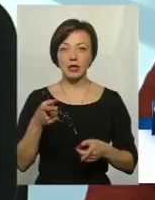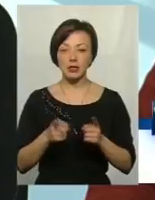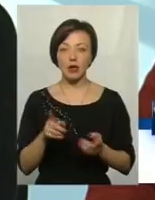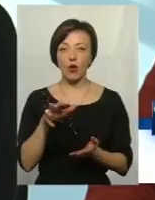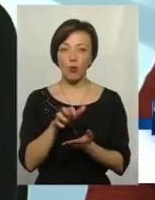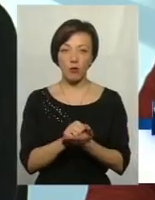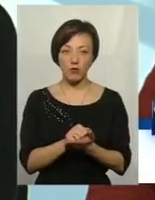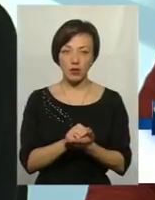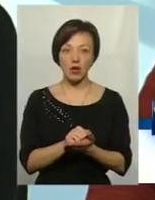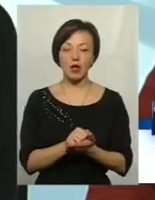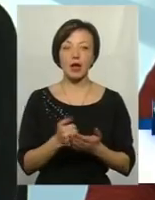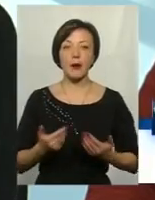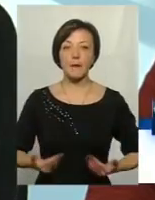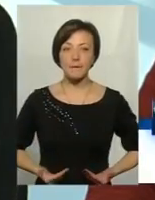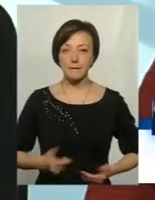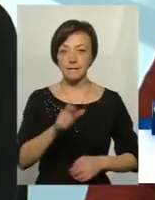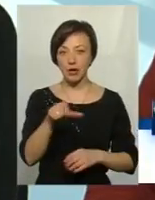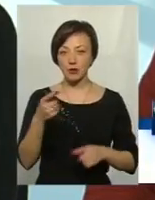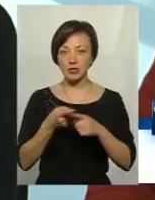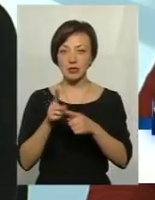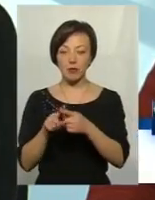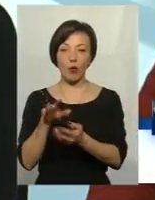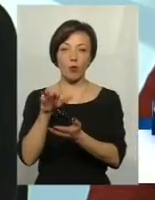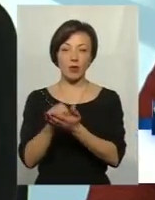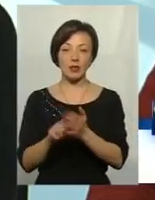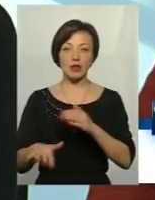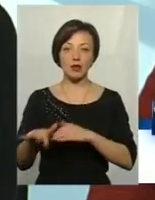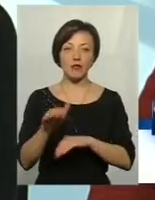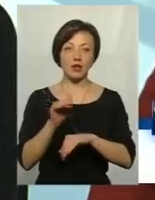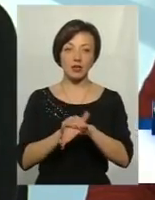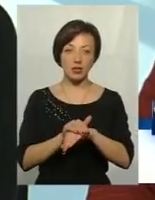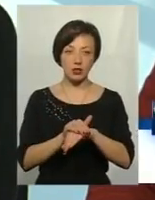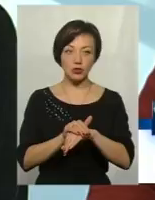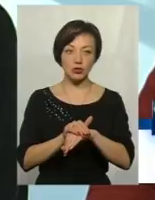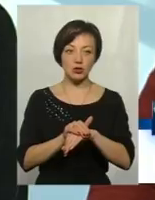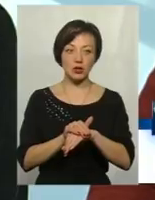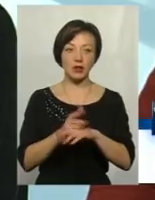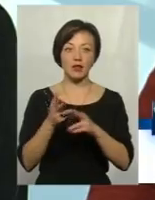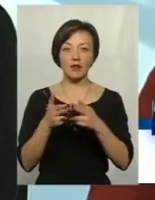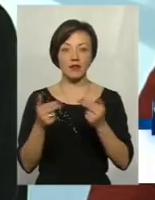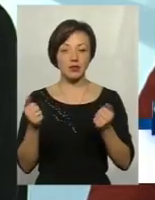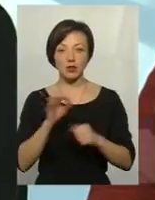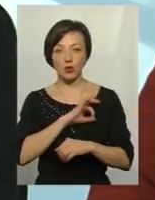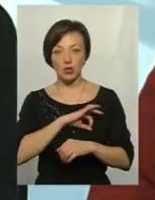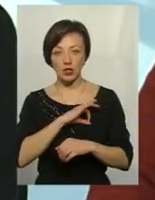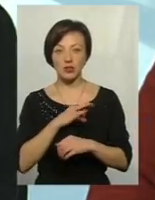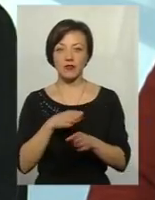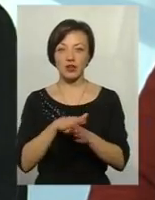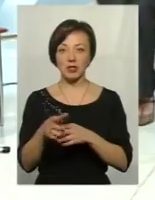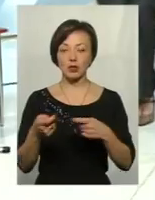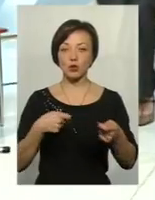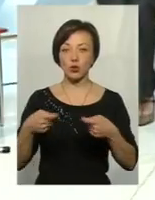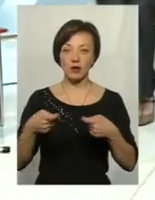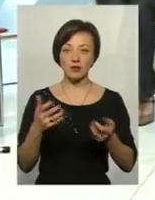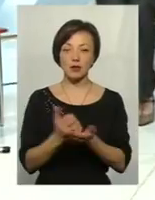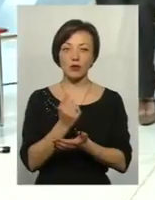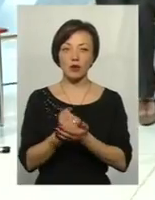І мешканці побачили, що з цими окупованими територіями де-факто і не визнані до юри ведеться повноцінна торгівля